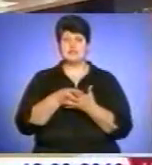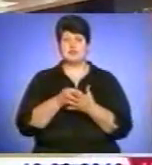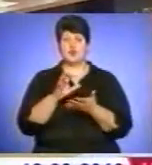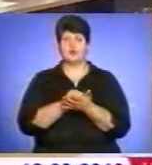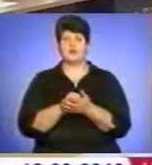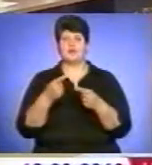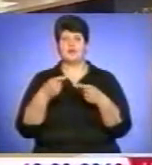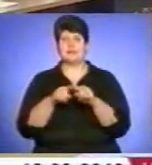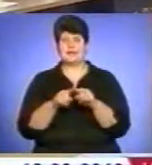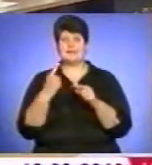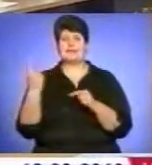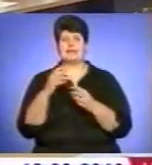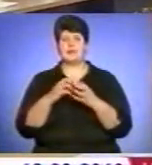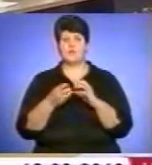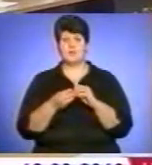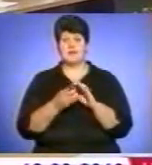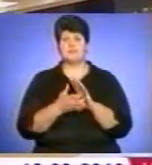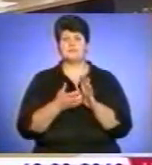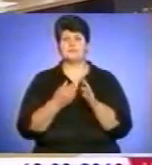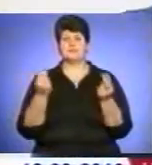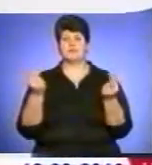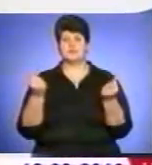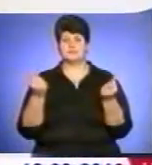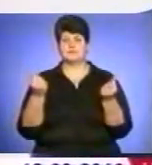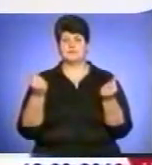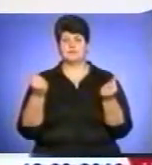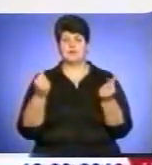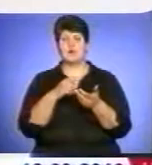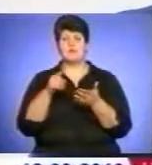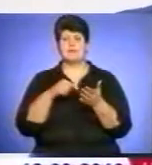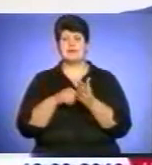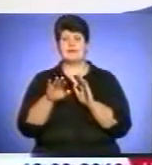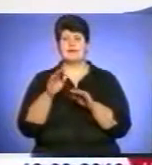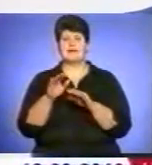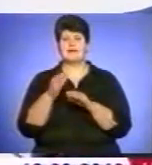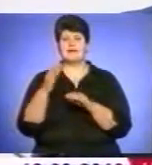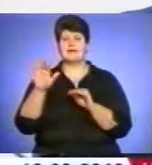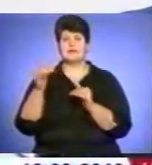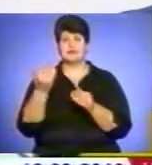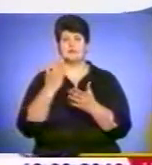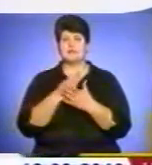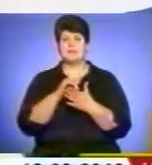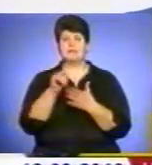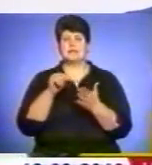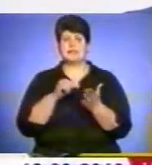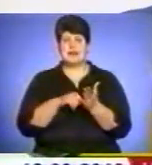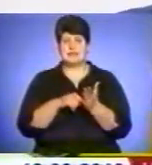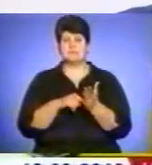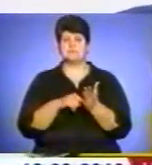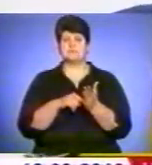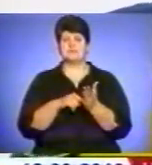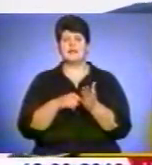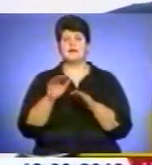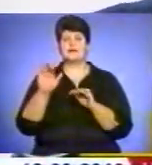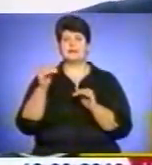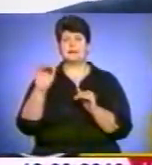технікою. Єдина проблема – брак обігових коштів. По питанні кредитів стоїть питання чітко визначене, щоб кредити,